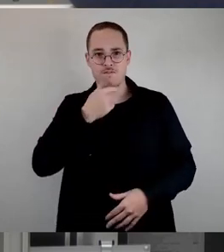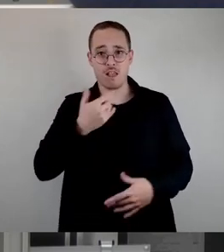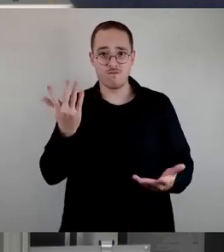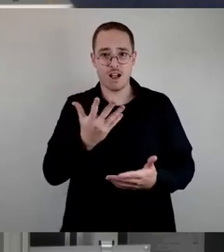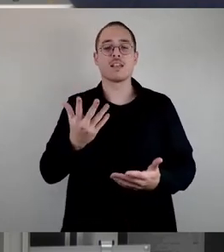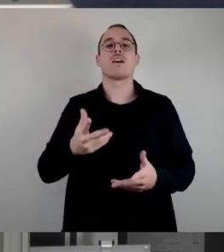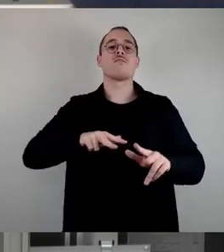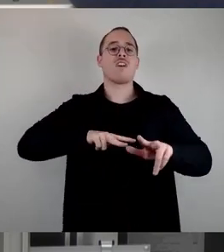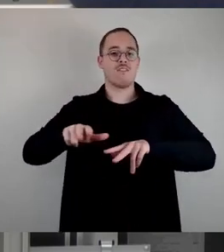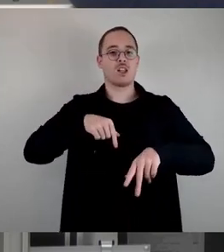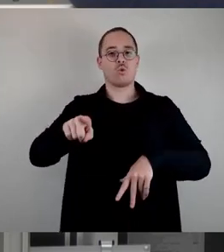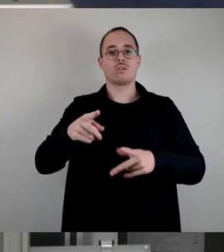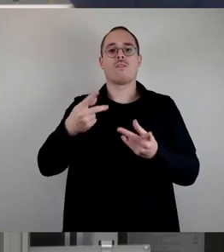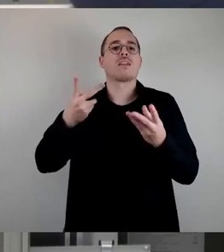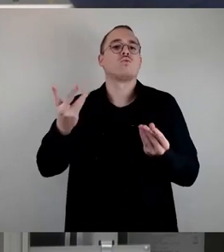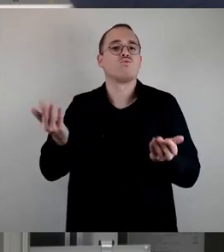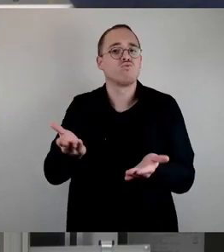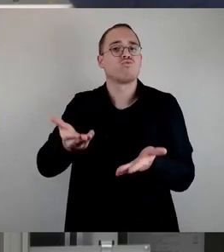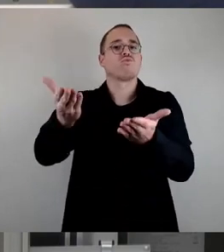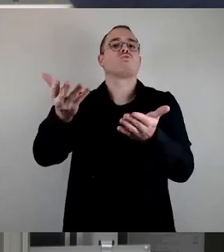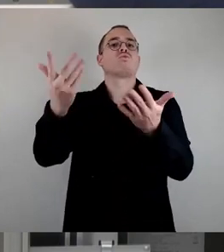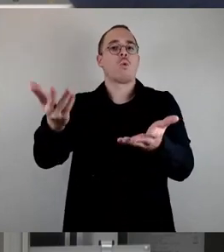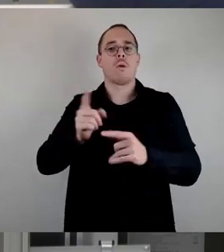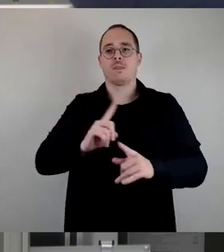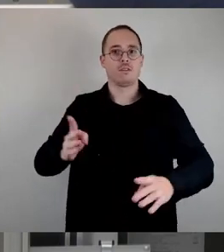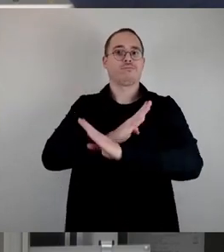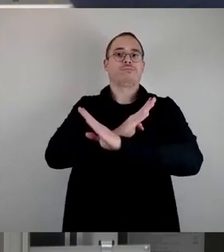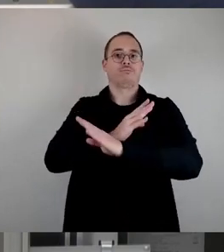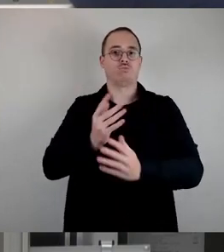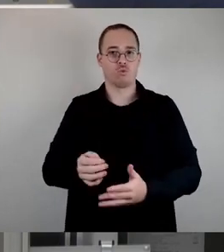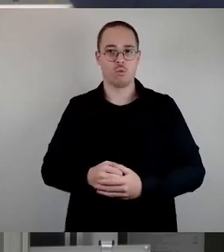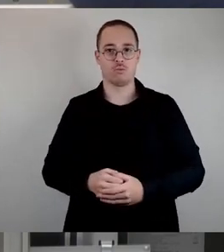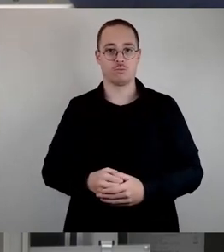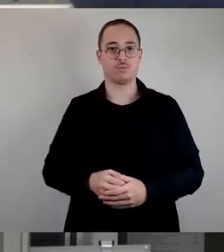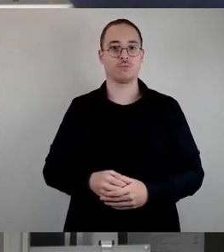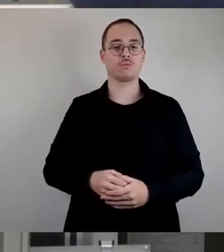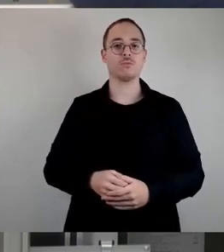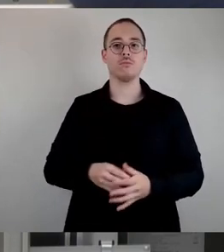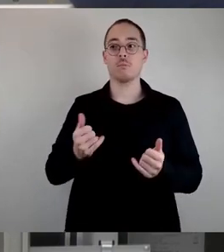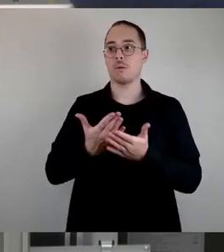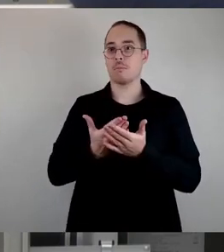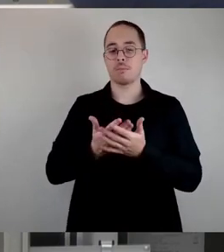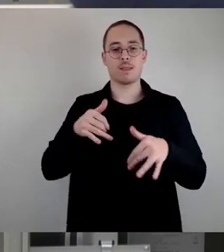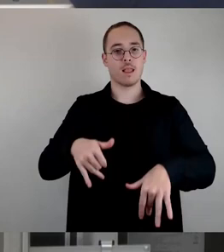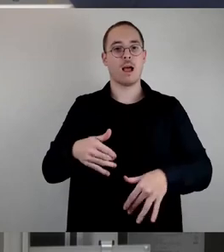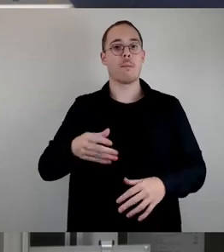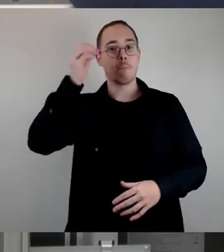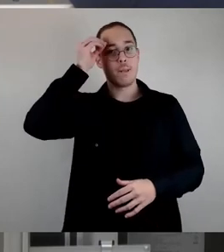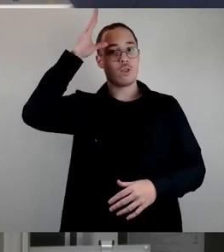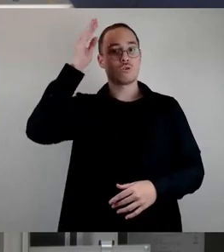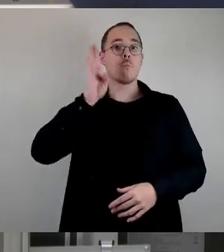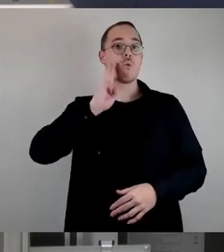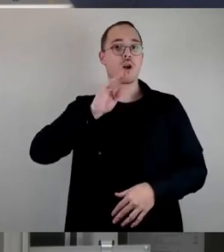wenn die Schulen sagen, sie wollen das machen, dann unterstützen wir das natürlich auch. Wenn wir allerdings einen Bildungsbürgermeister oder einen Kultusminister haben, die zwar beim Bändchen